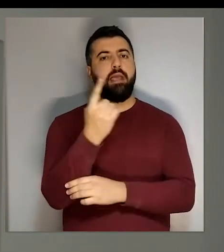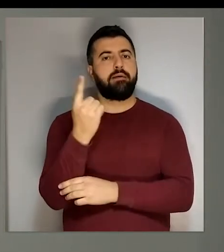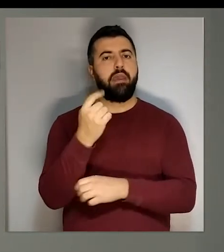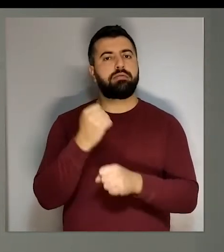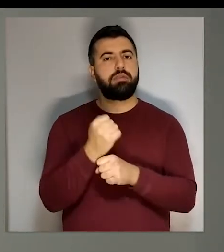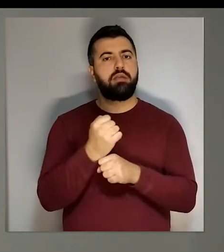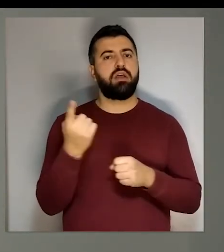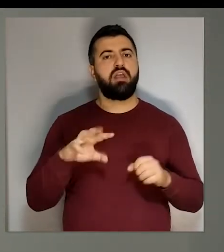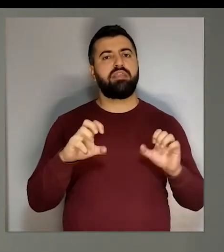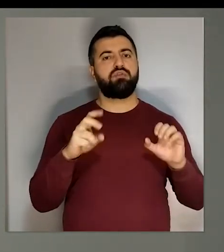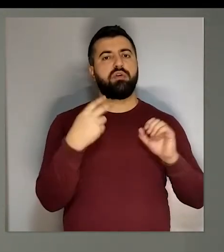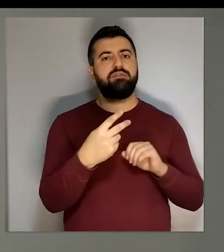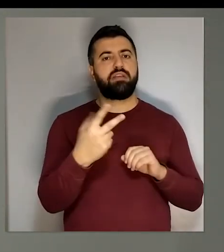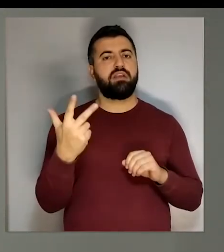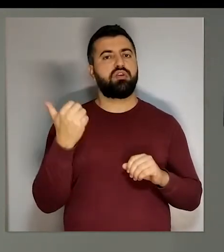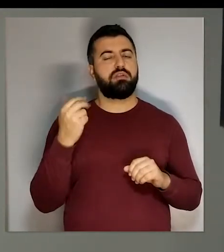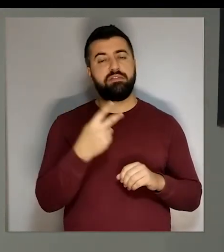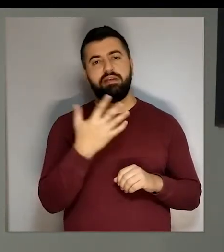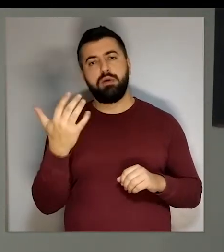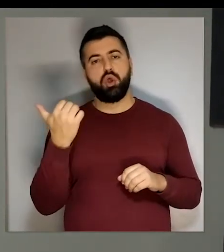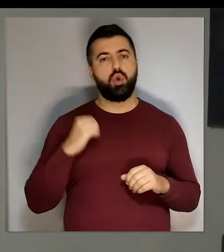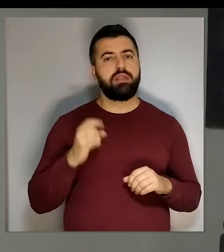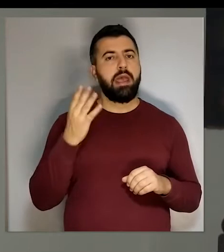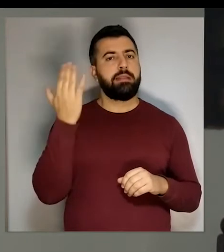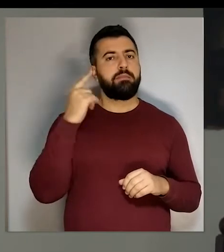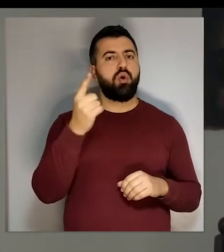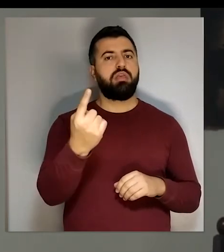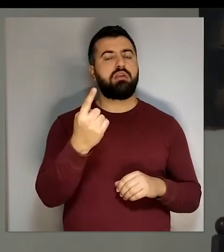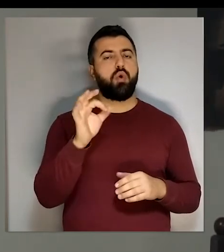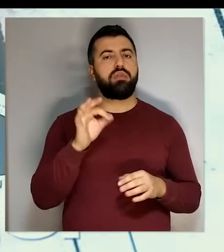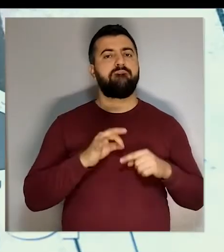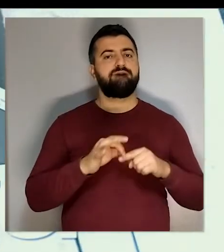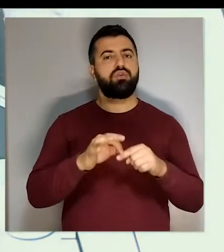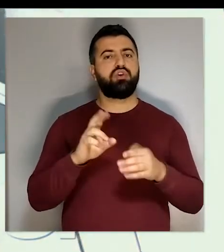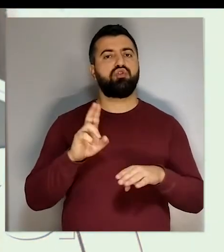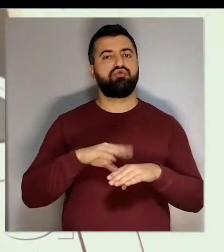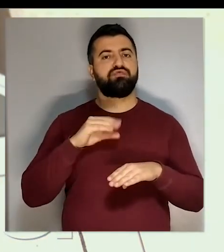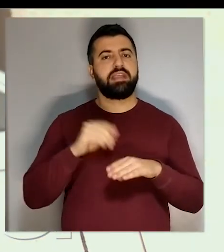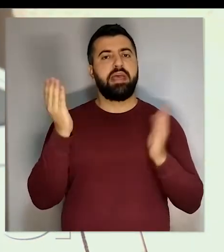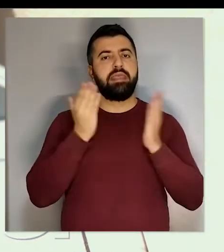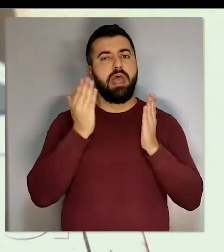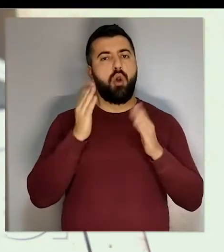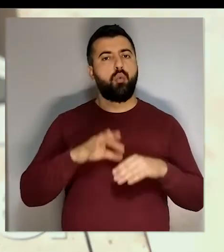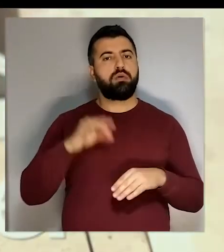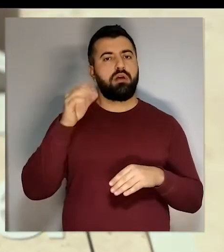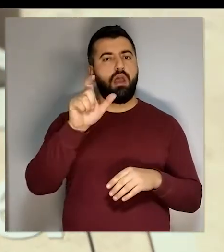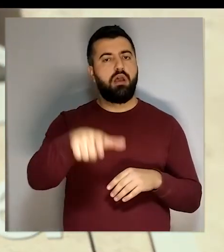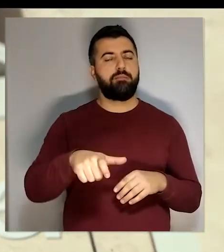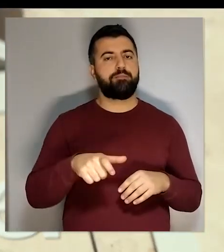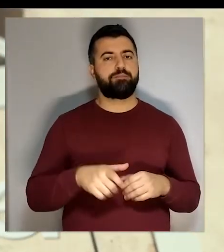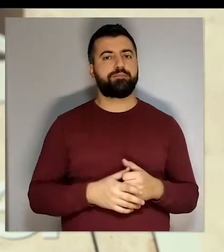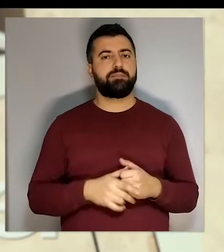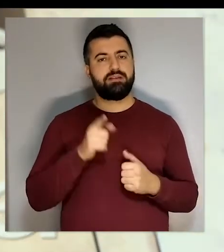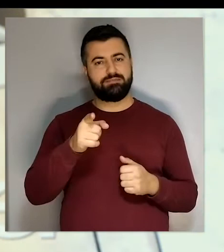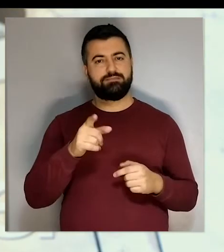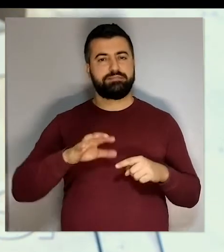u raketama 1923. do 1925. Kad je bio jedan od vodećih svetskih naučnika u ovoj oblasti